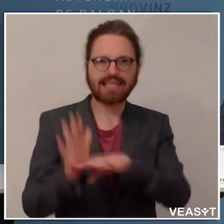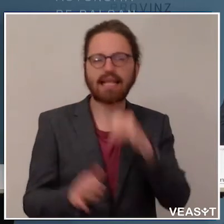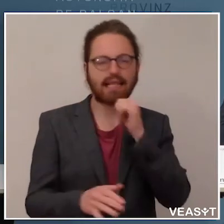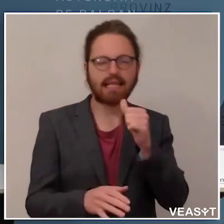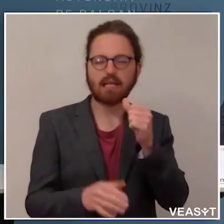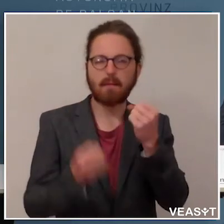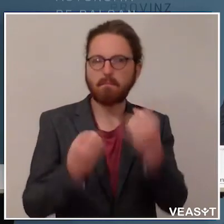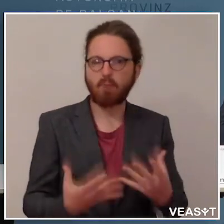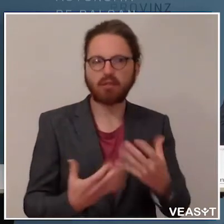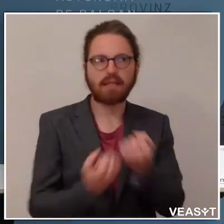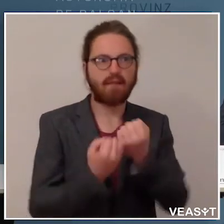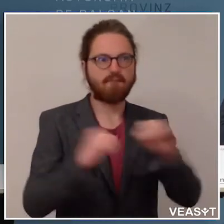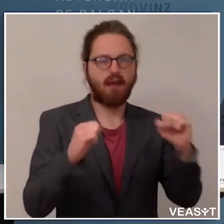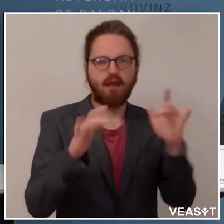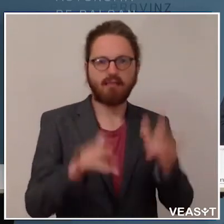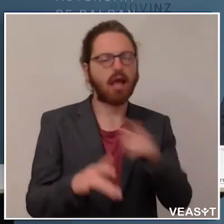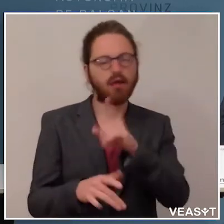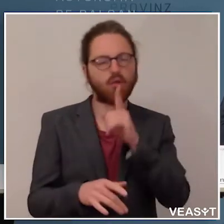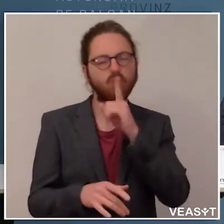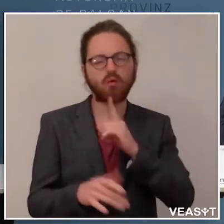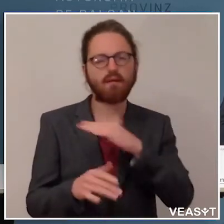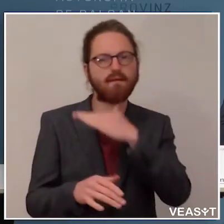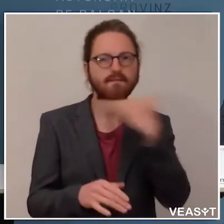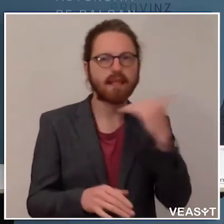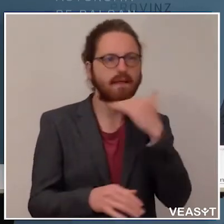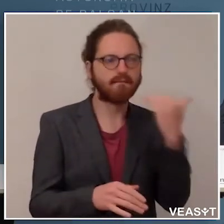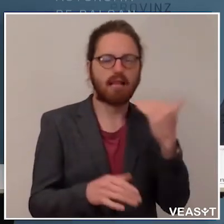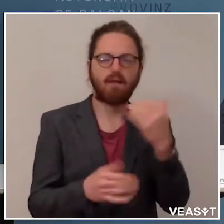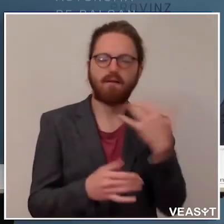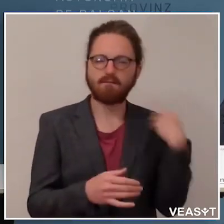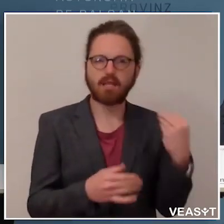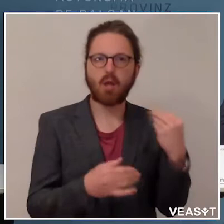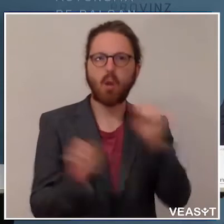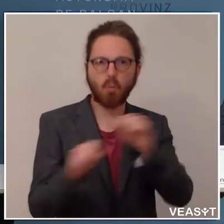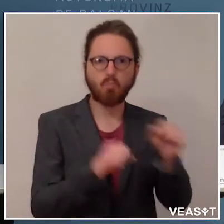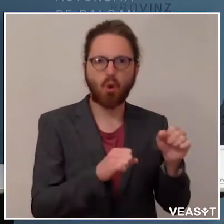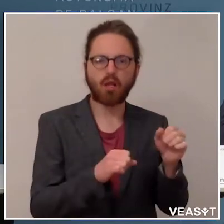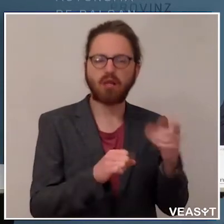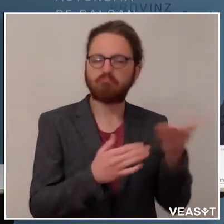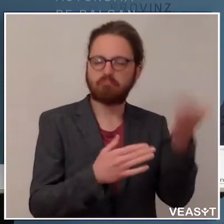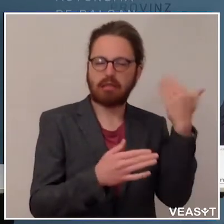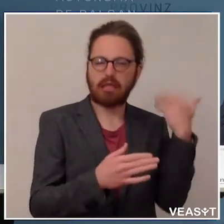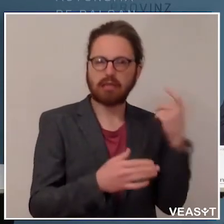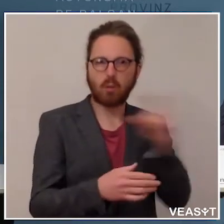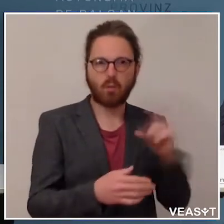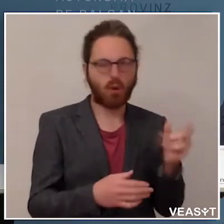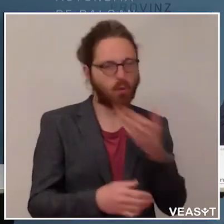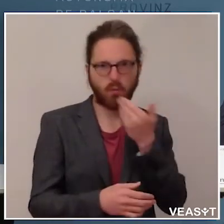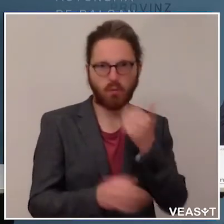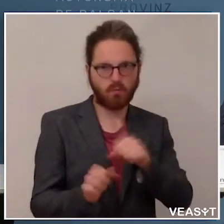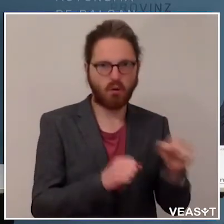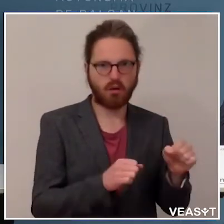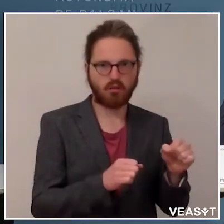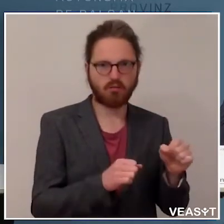eben vieles wieder möglich macht, was in den letzten Wochen nicht möglich war. Das gilt für die Bewegungsfreiheit im Land. Es braucht jetzt